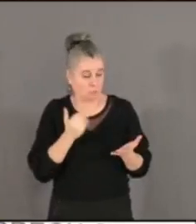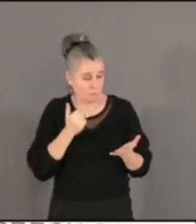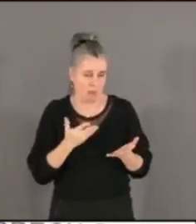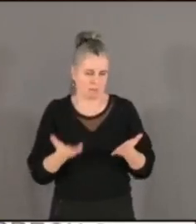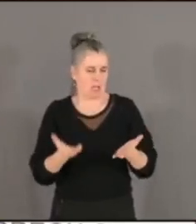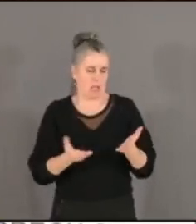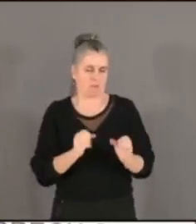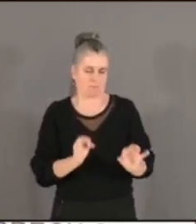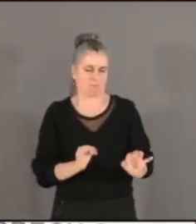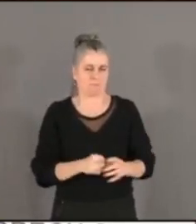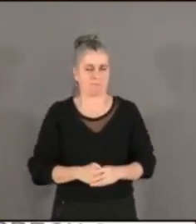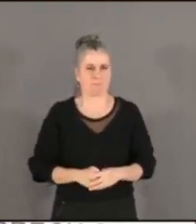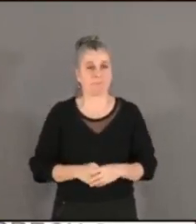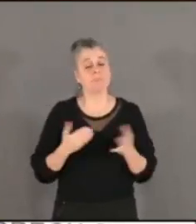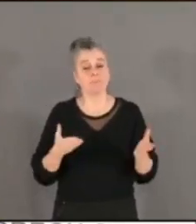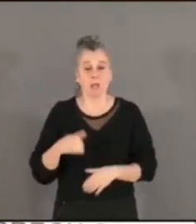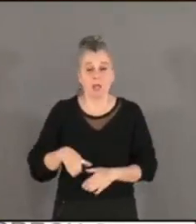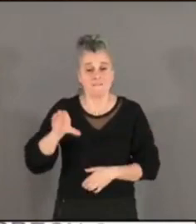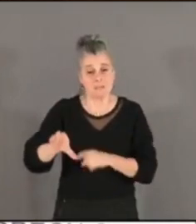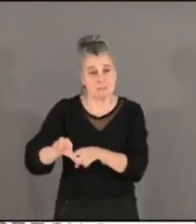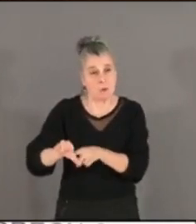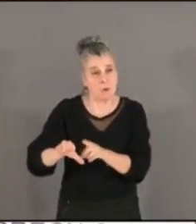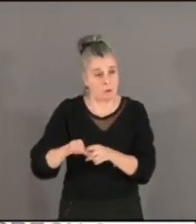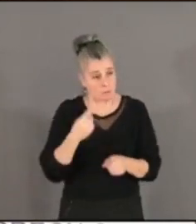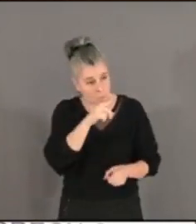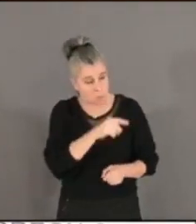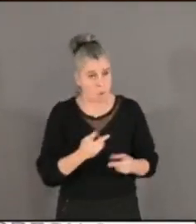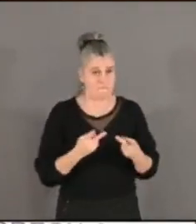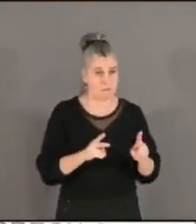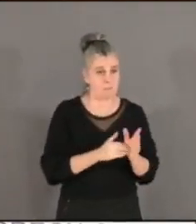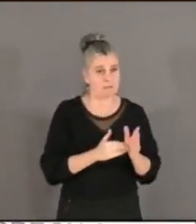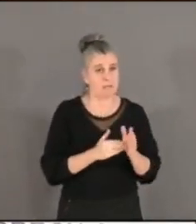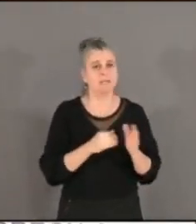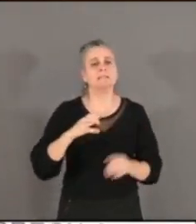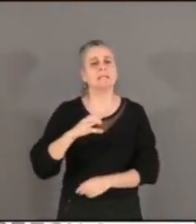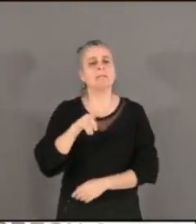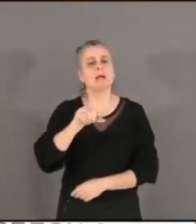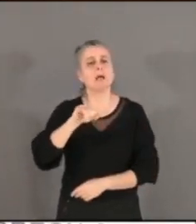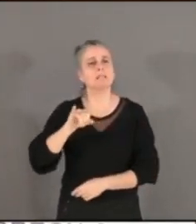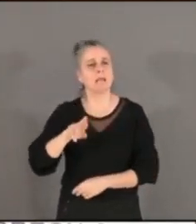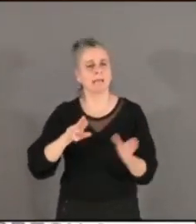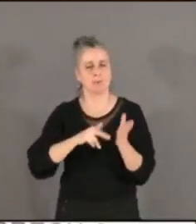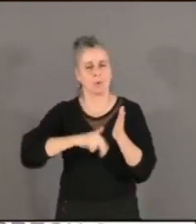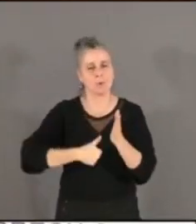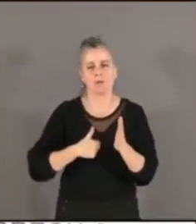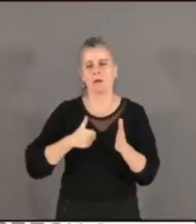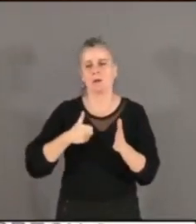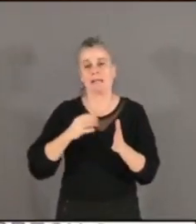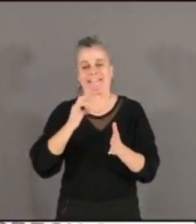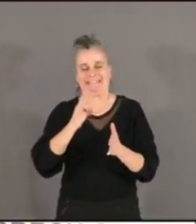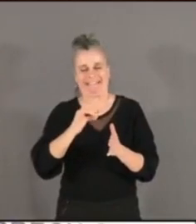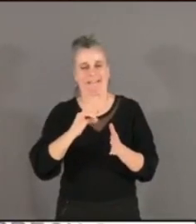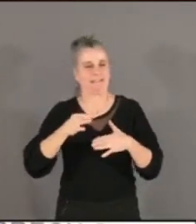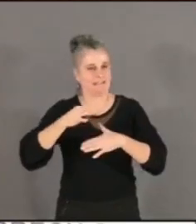investissements supportés par la Ville ? Hors subvention, notamment pour le CTAIR, contrat territorial d'accueil et d